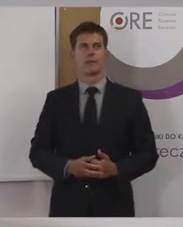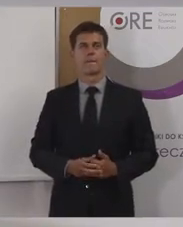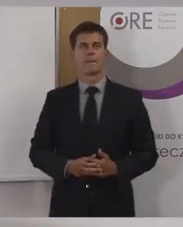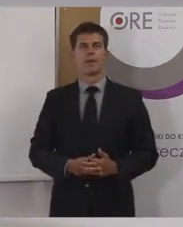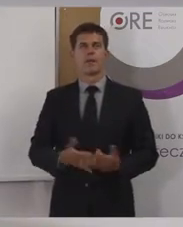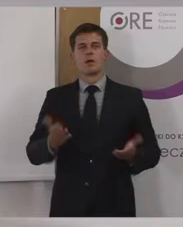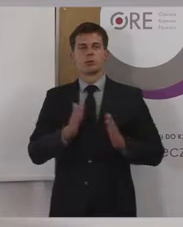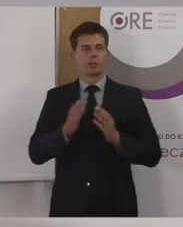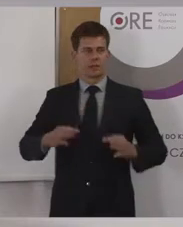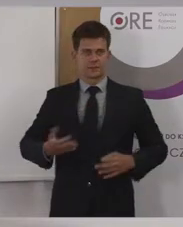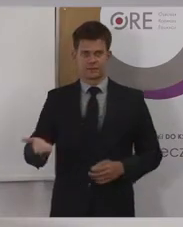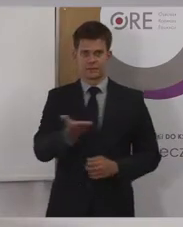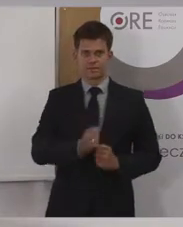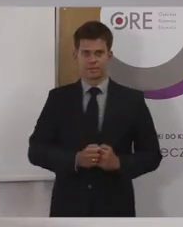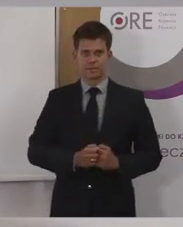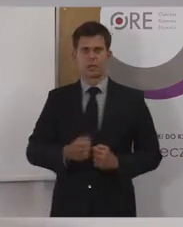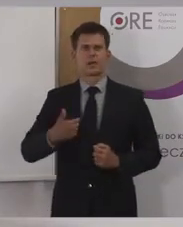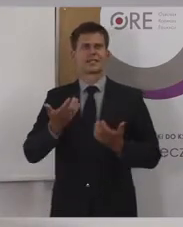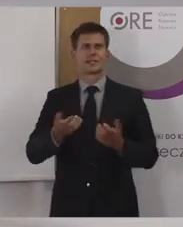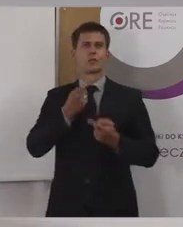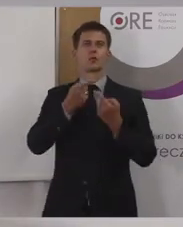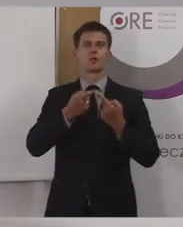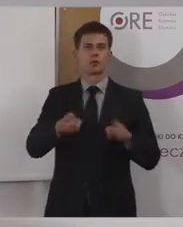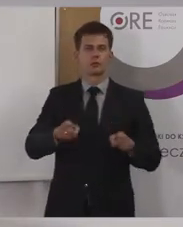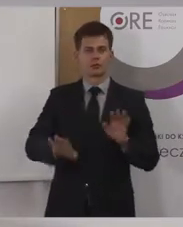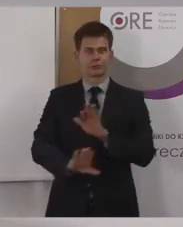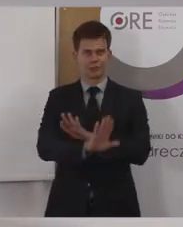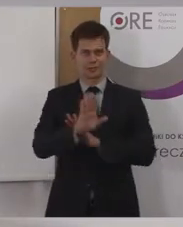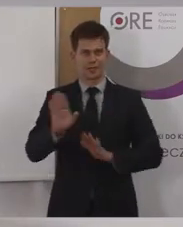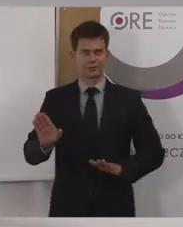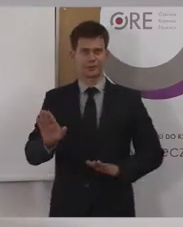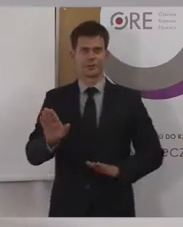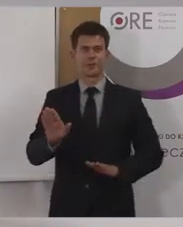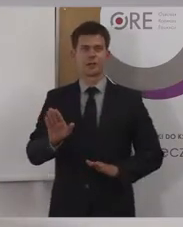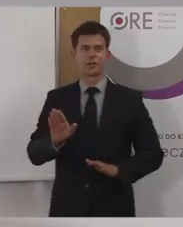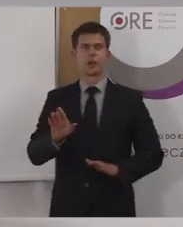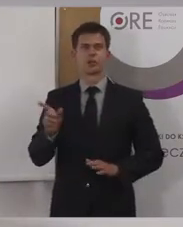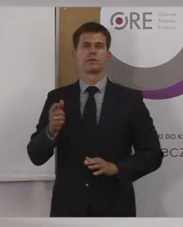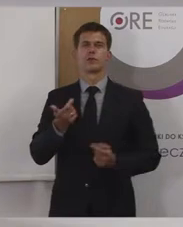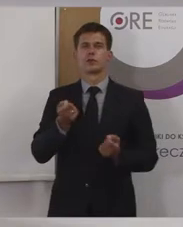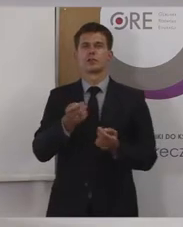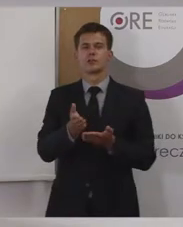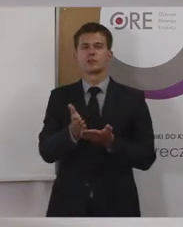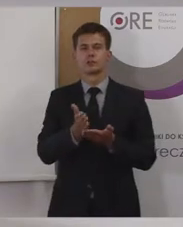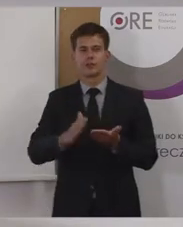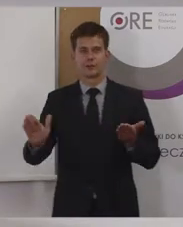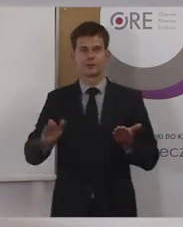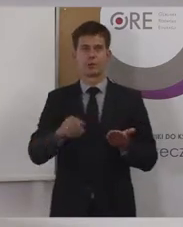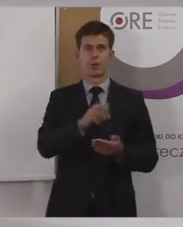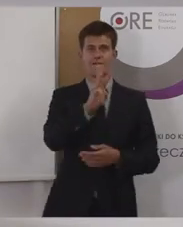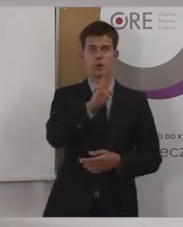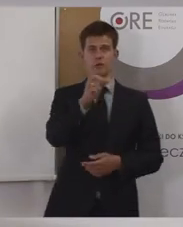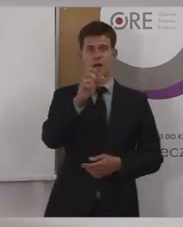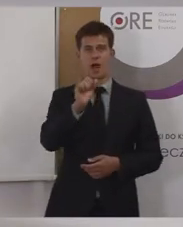Proszę Państwa, ja pokrótce właśnie przedstawię pewien oczywiście wycinek, ponieważ WCAG tak